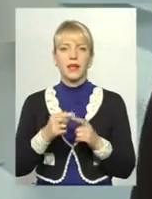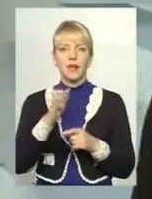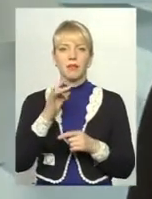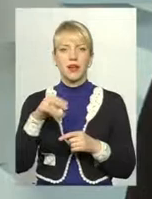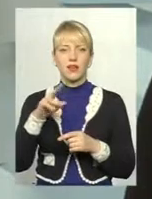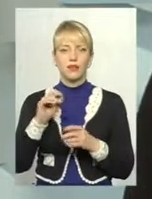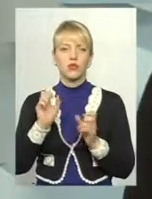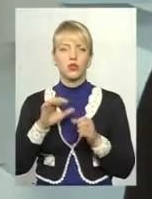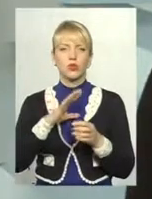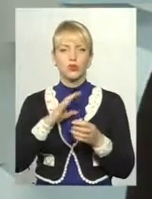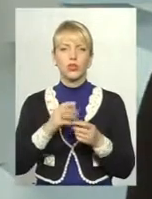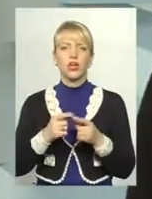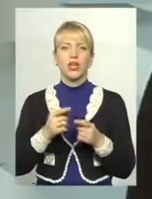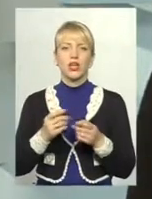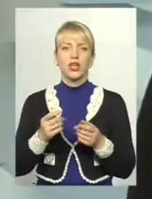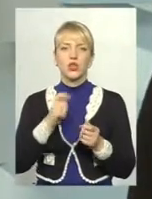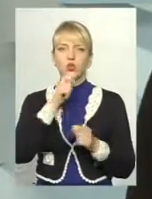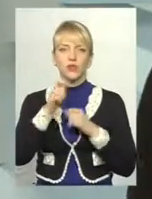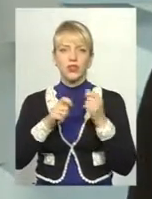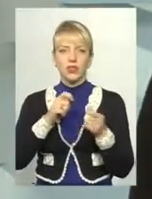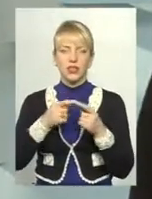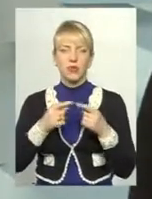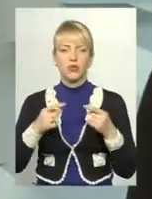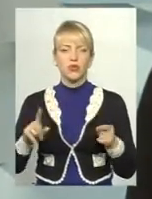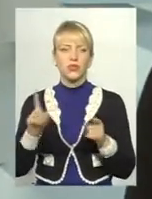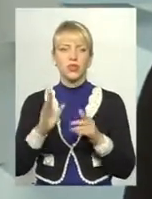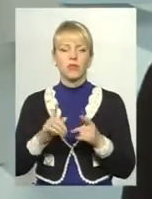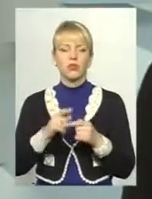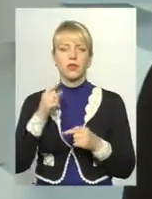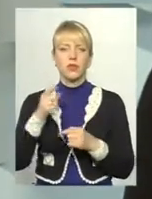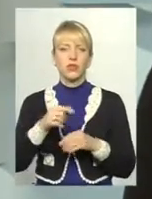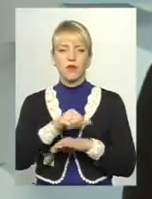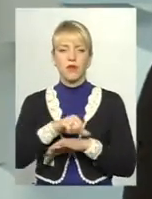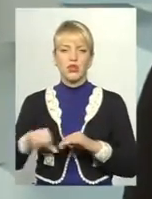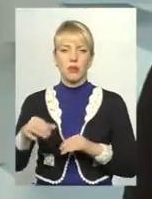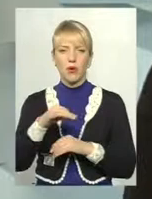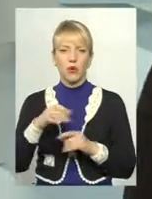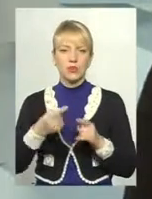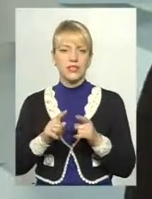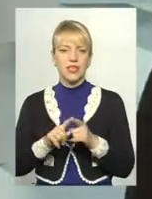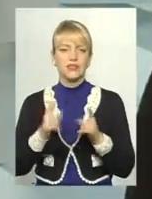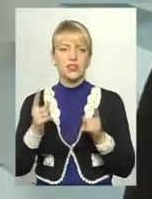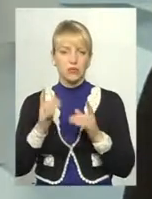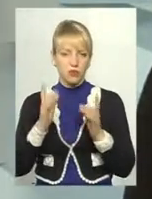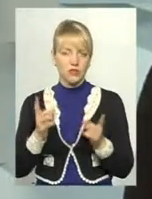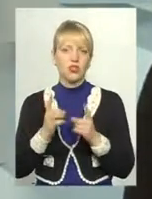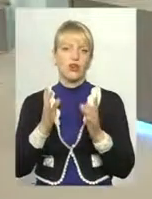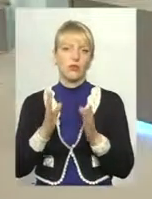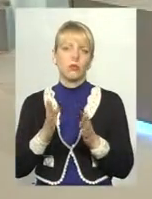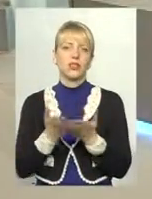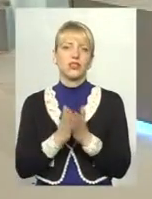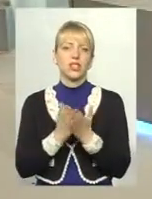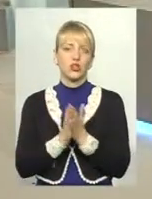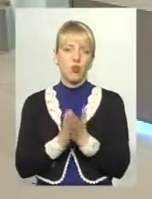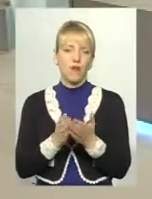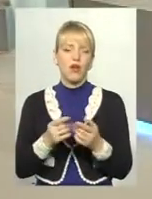сувенірна продукція, яка буде поза межами області. Це, звичайно, буде і книжкова продукція. Можна